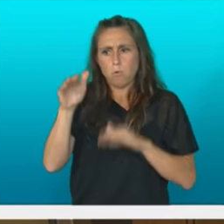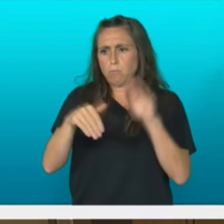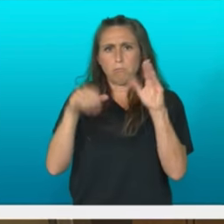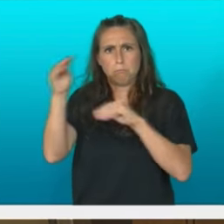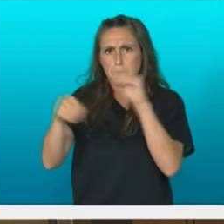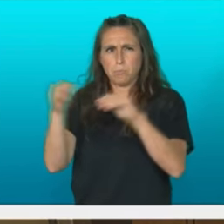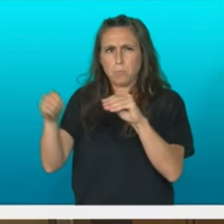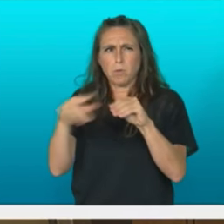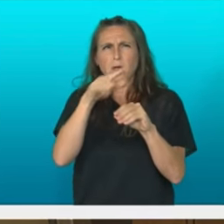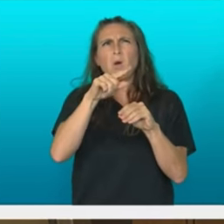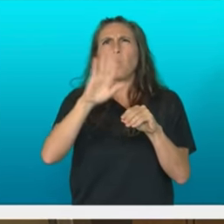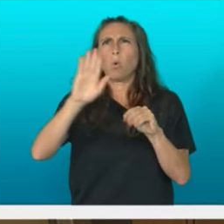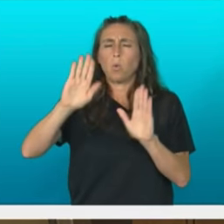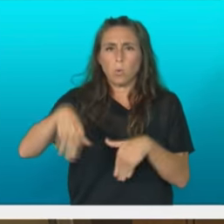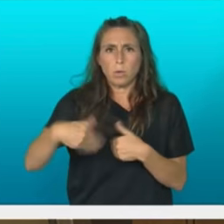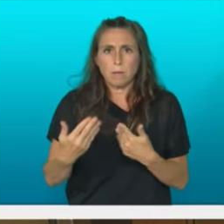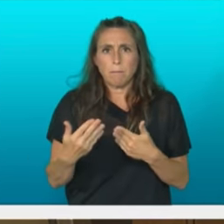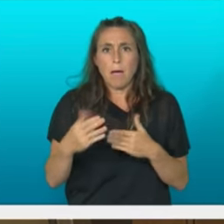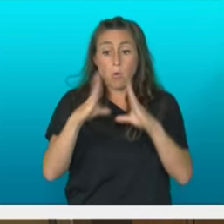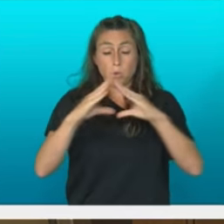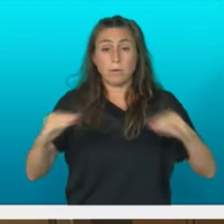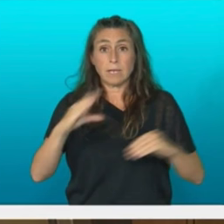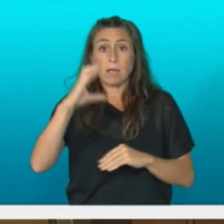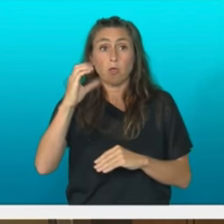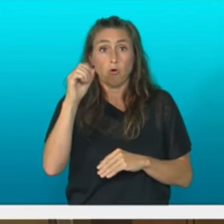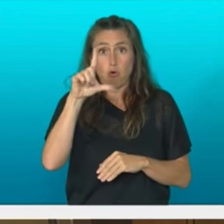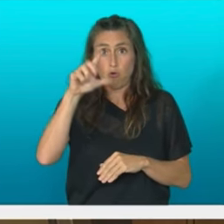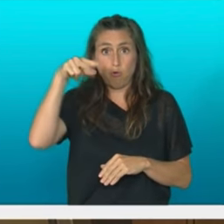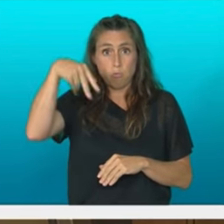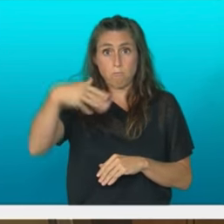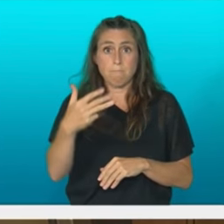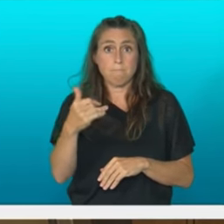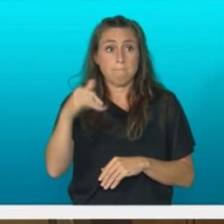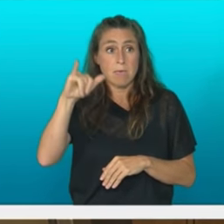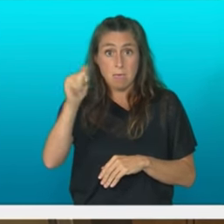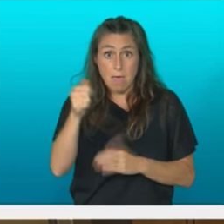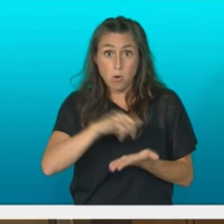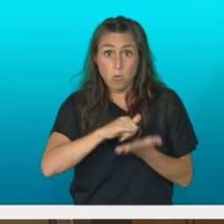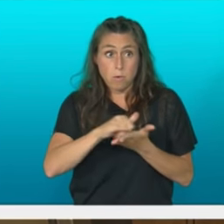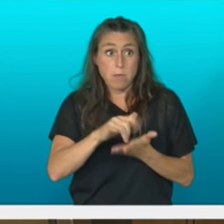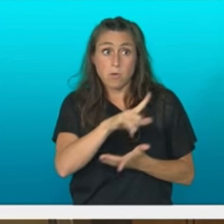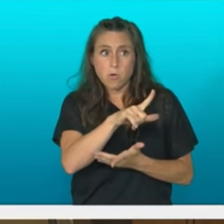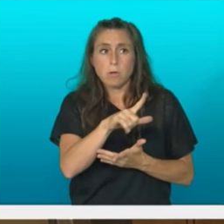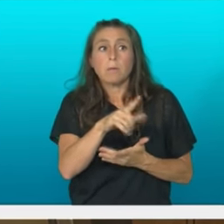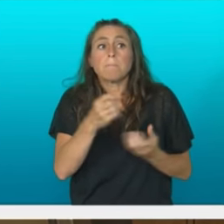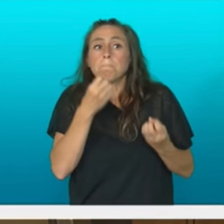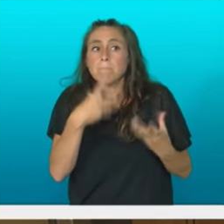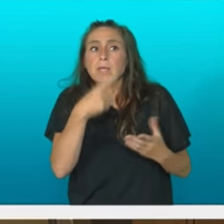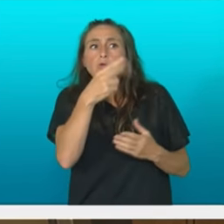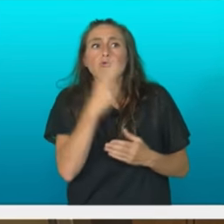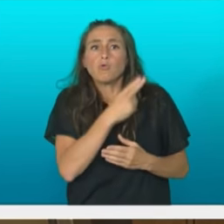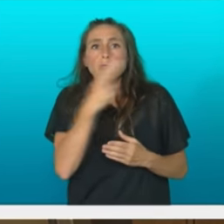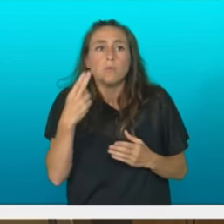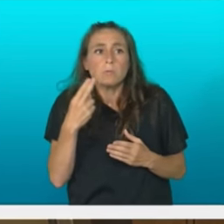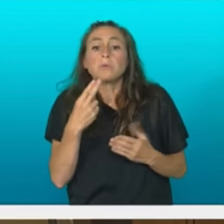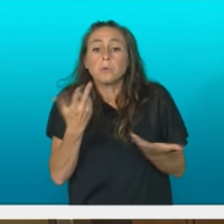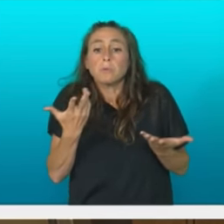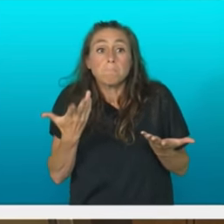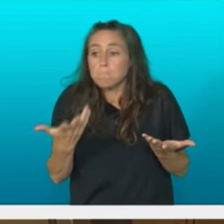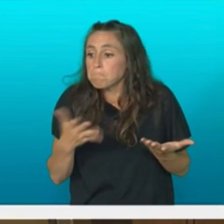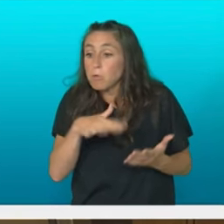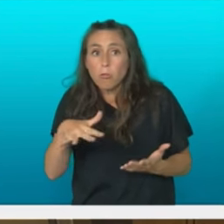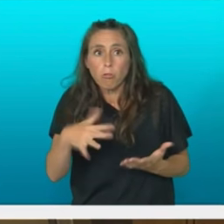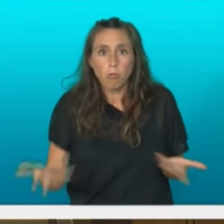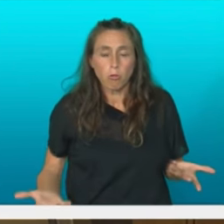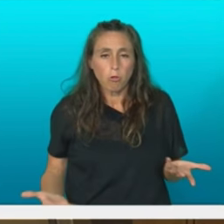New Yorken Kolumbiako Universitatean eta galetun nahi dizut nondago zure itza erritaren neuneku iruro gaitan barrak